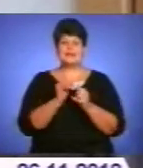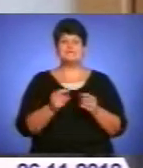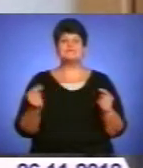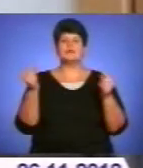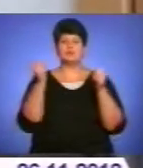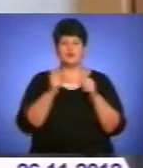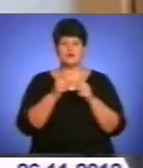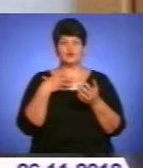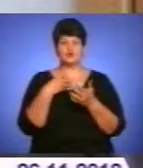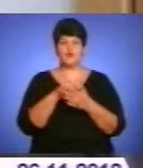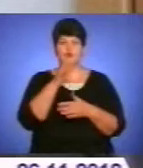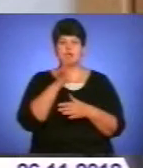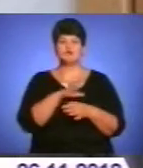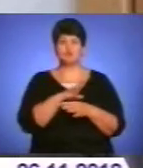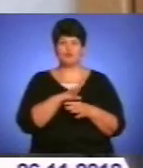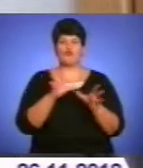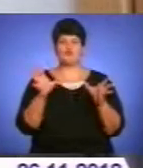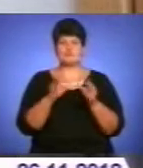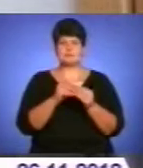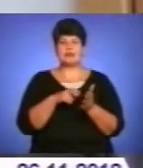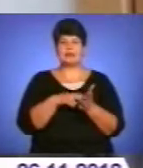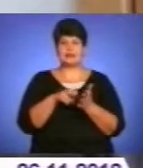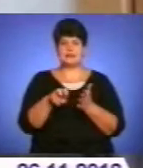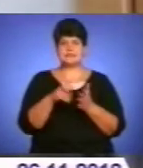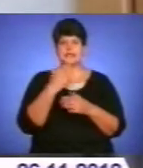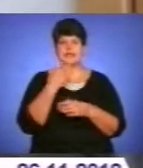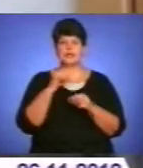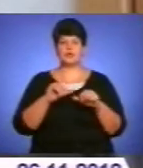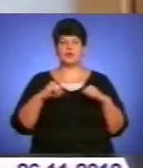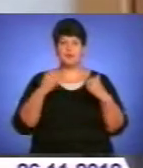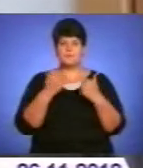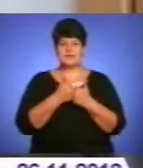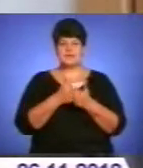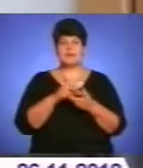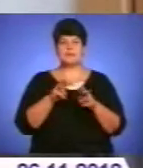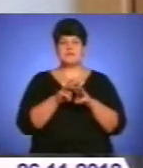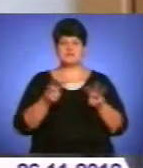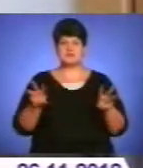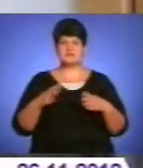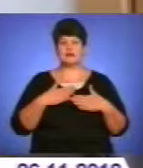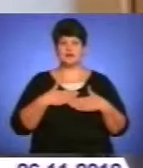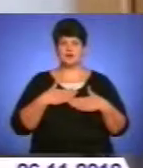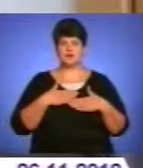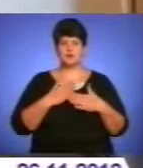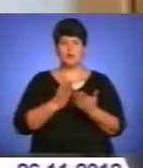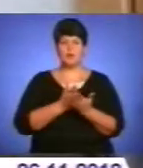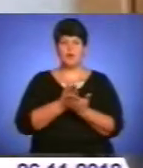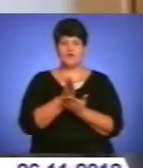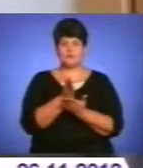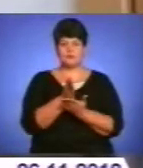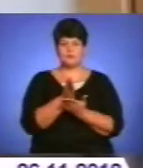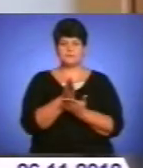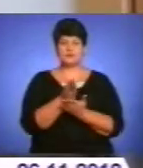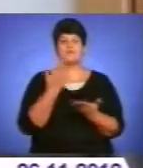свого часу був також спільний лист Національної комісії і Міністерства нашого профільного, в